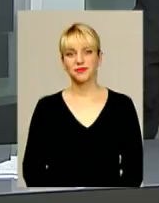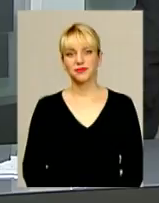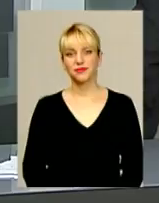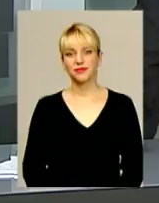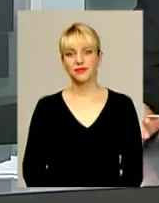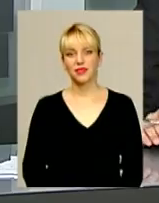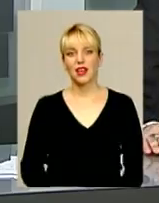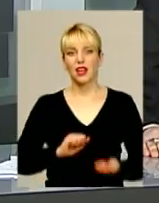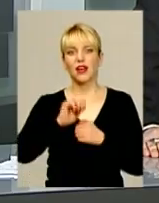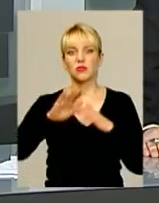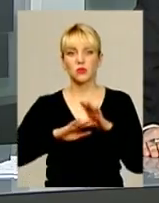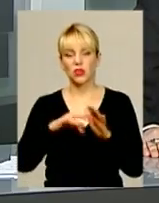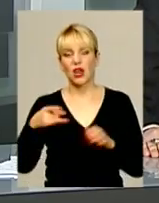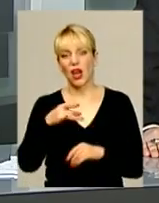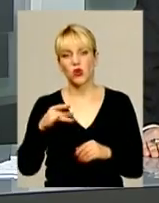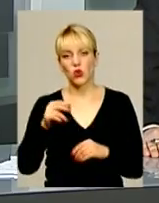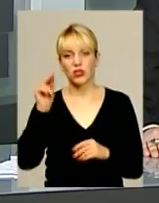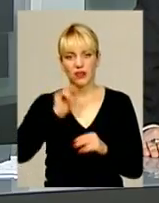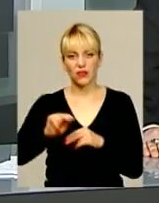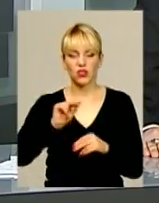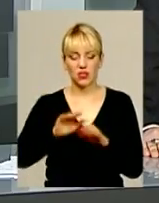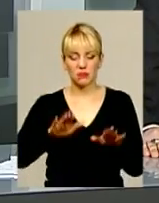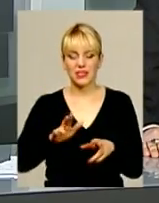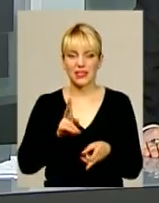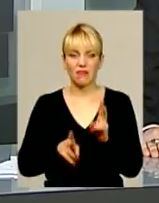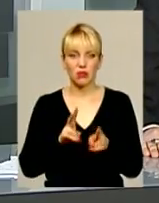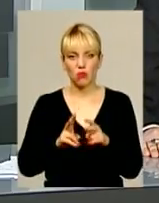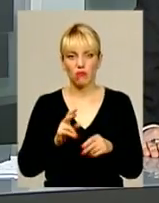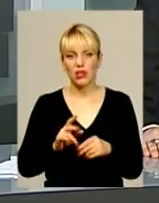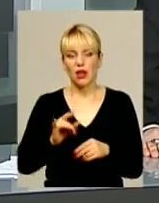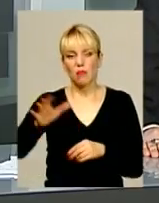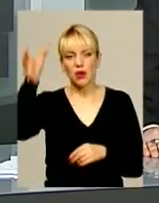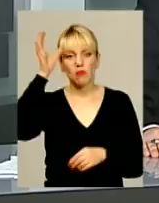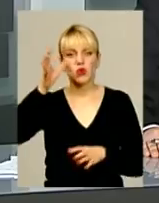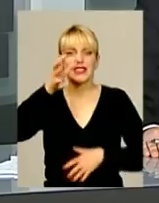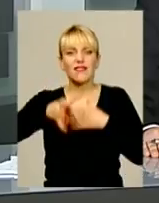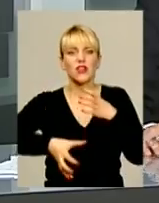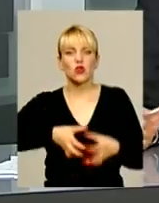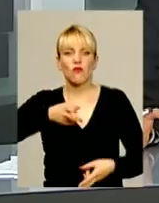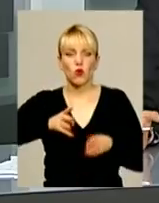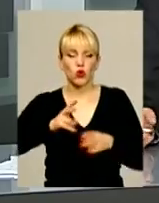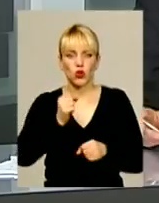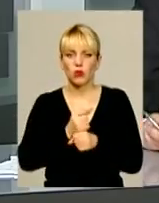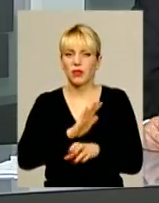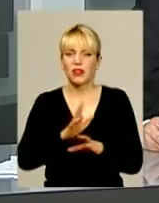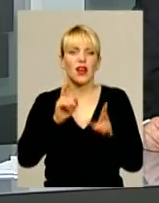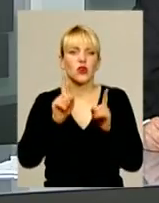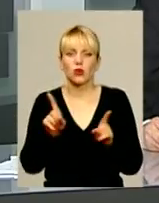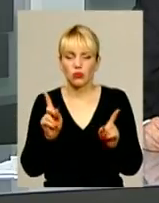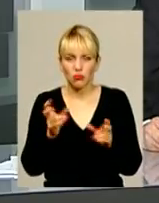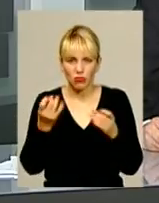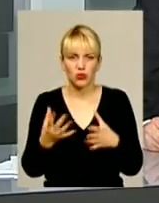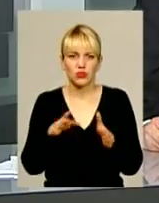В Кам'янець-Подільському районі вчили місцевих шеф-поварів примудростям світової кухні. І робили це не абихто, зірки